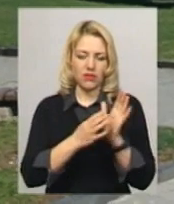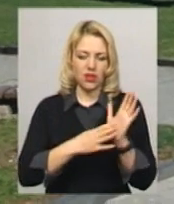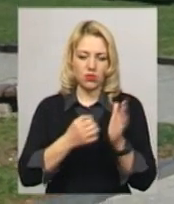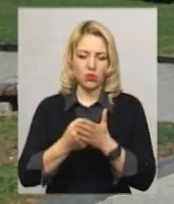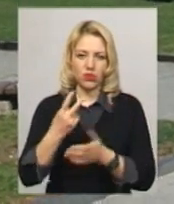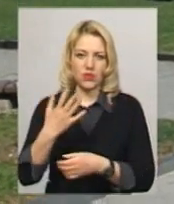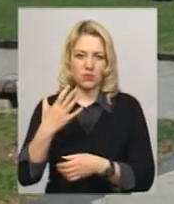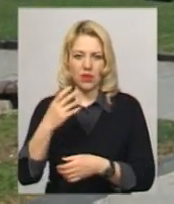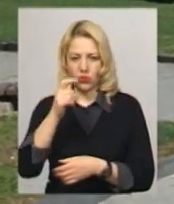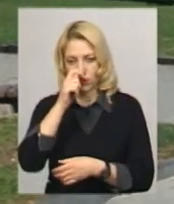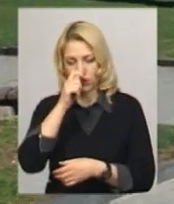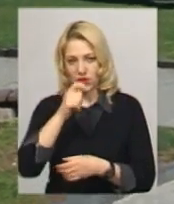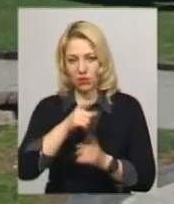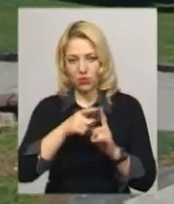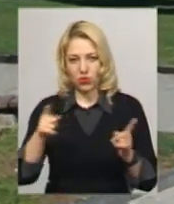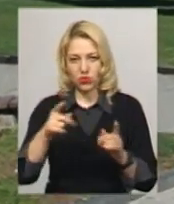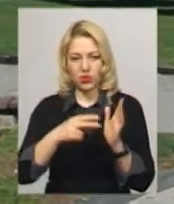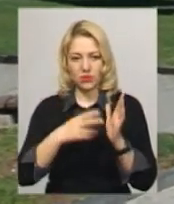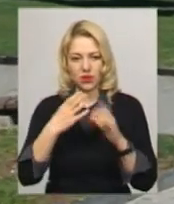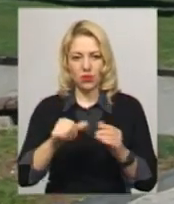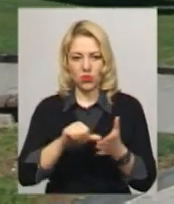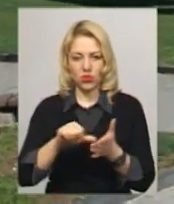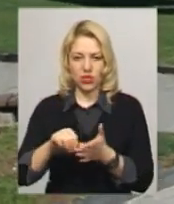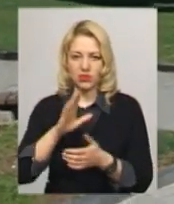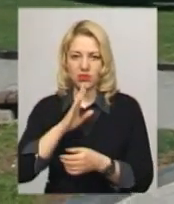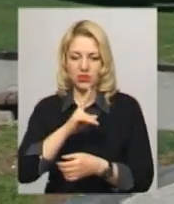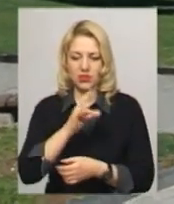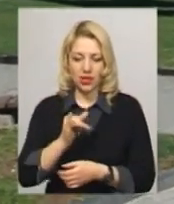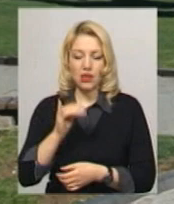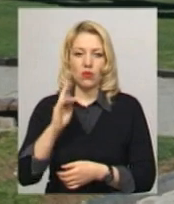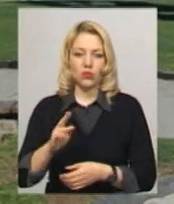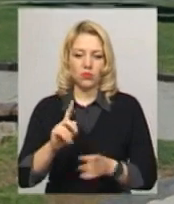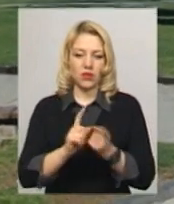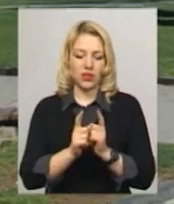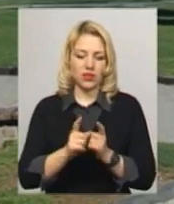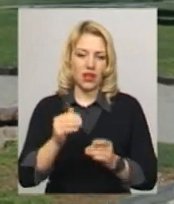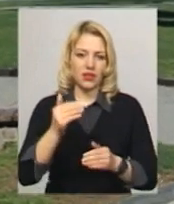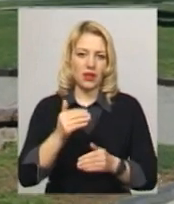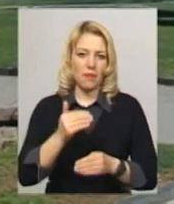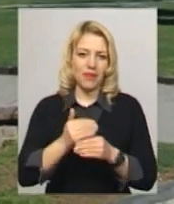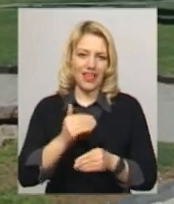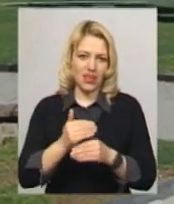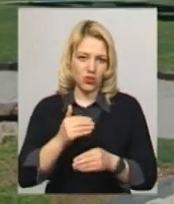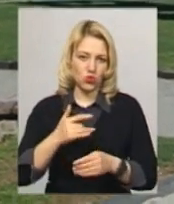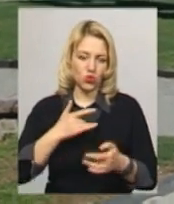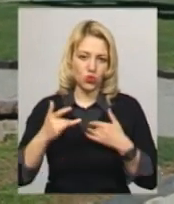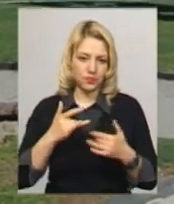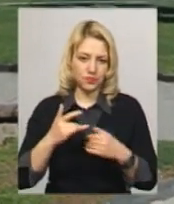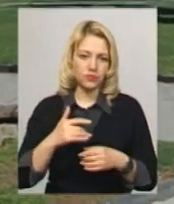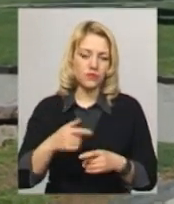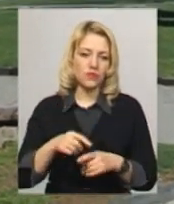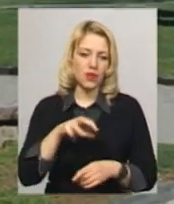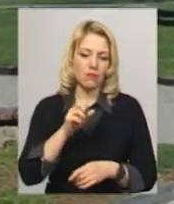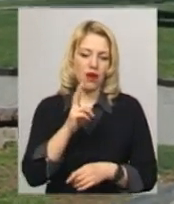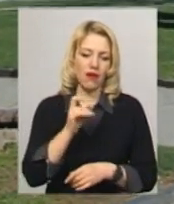25 квітня. Протягом семи днів учасниці перекладатимуть п'єсу британської драматургині Ніколи Маккартні. П'єса